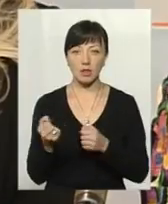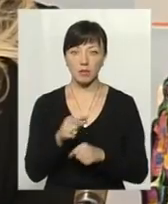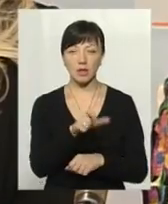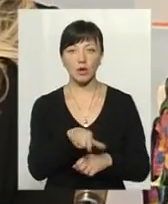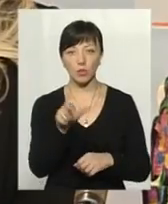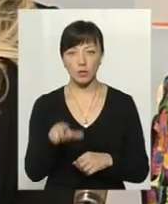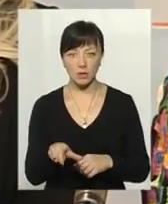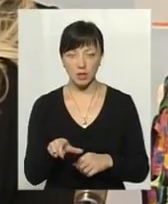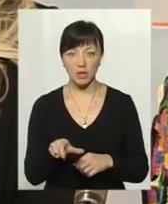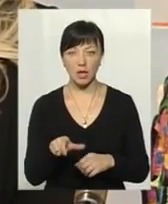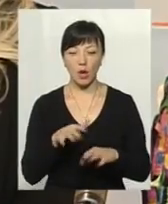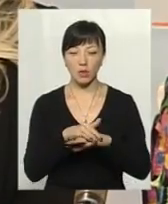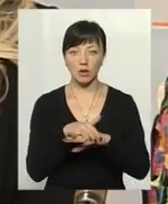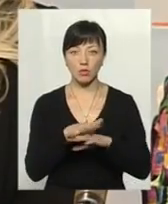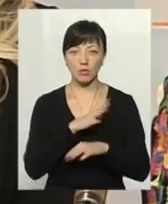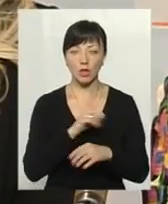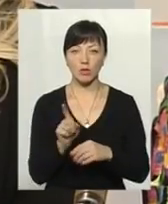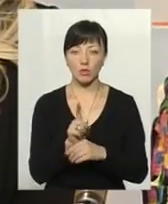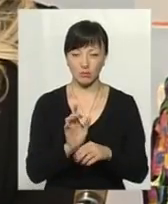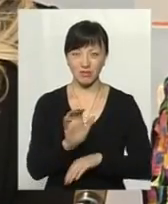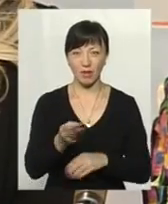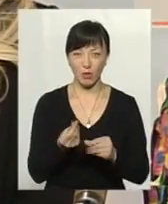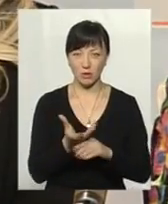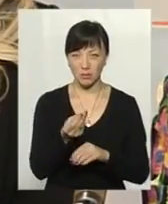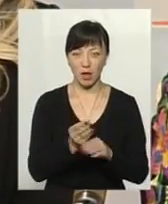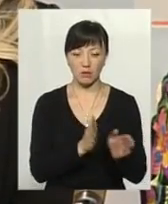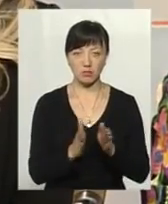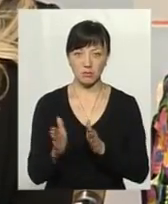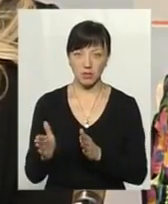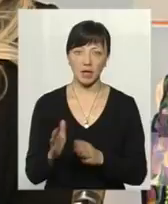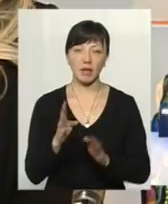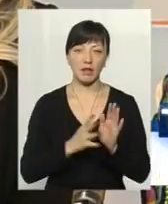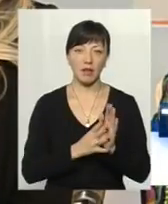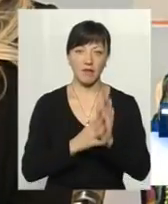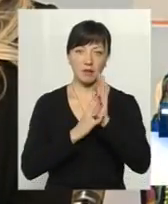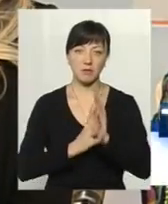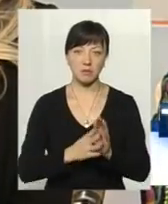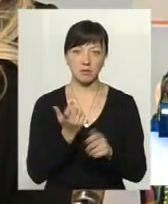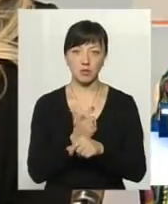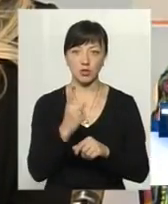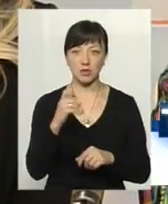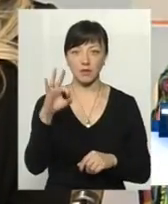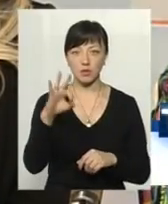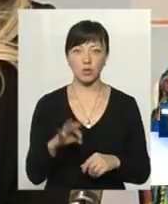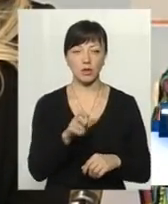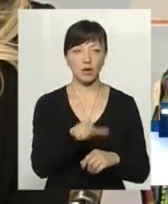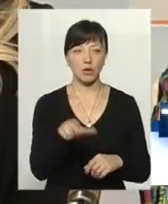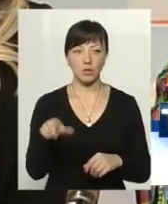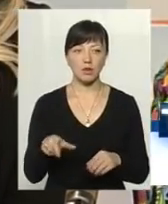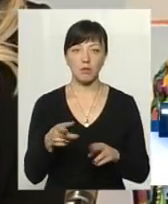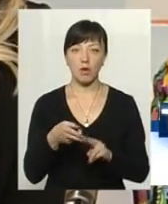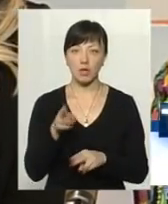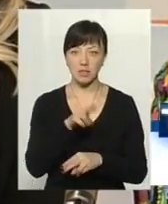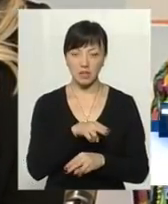мешканці, розрахунки були нормальні. За 9 місяців відсоток оплати більше 100%. Тобто, люди не тільки